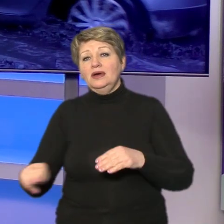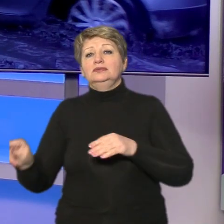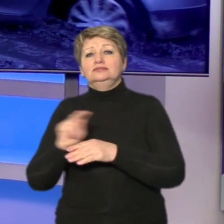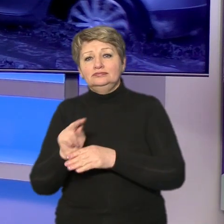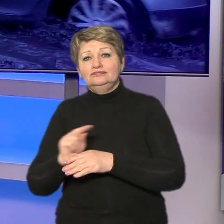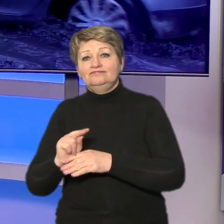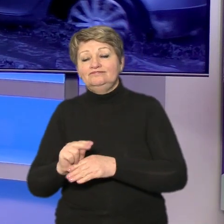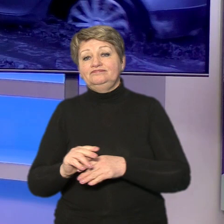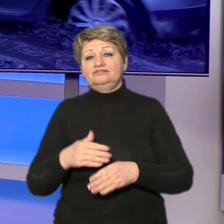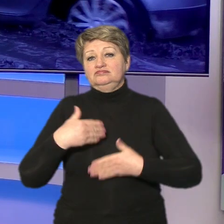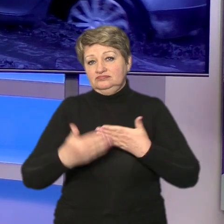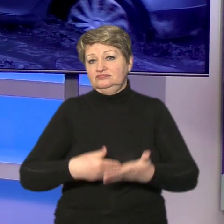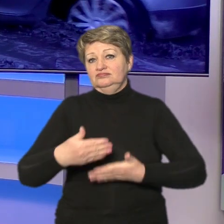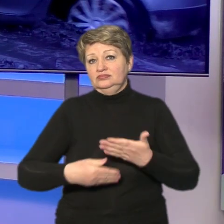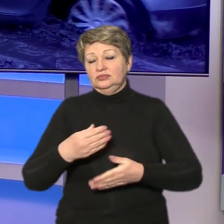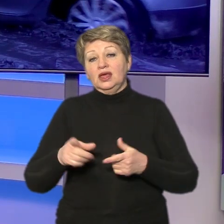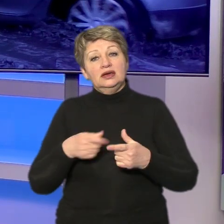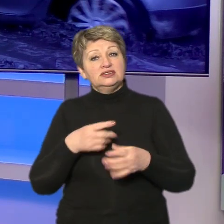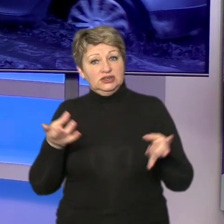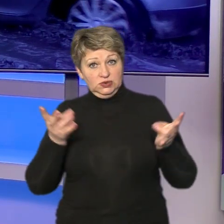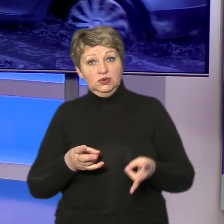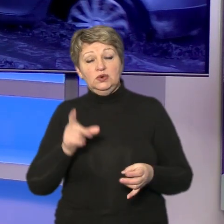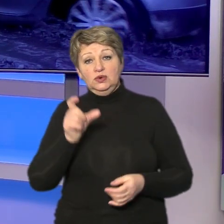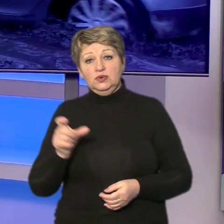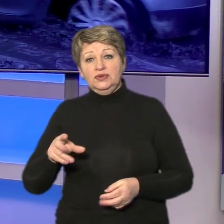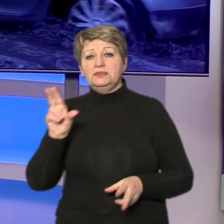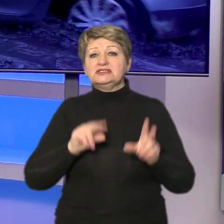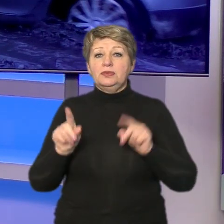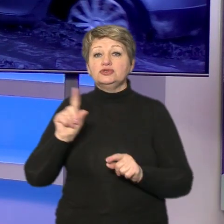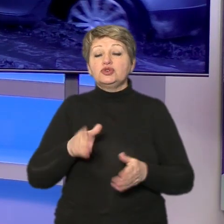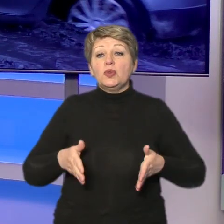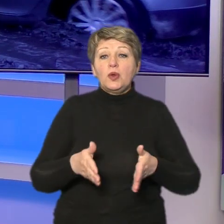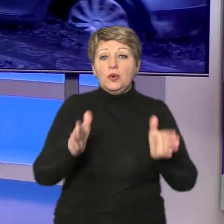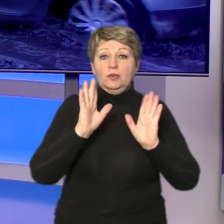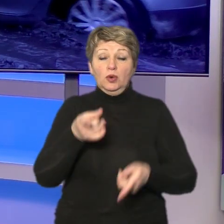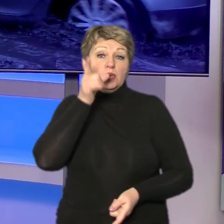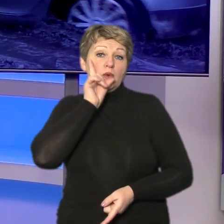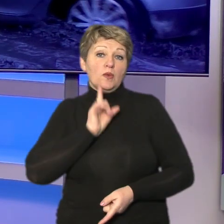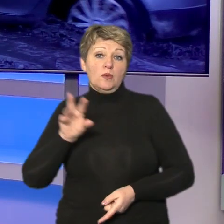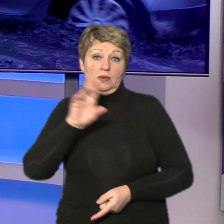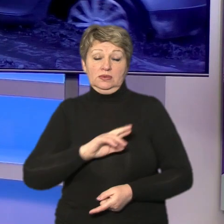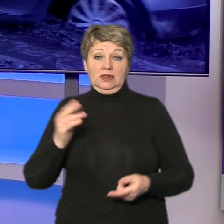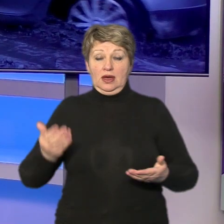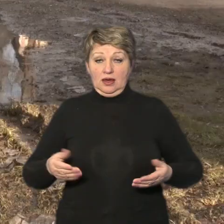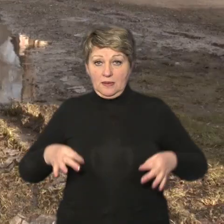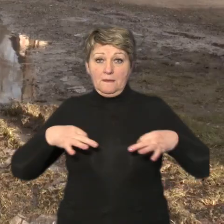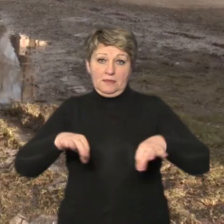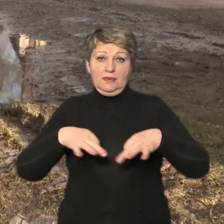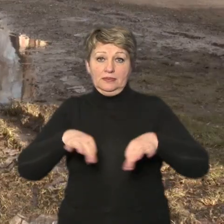залишаються чи варто людям сподіватися що їхня дорога стане комфортною для пересування Наталя стеренець з'ясовувала